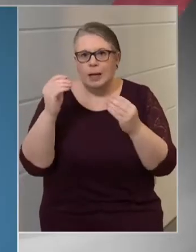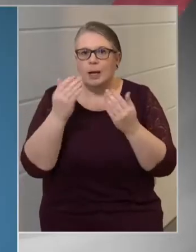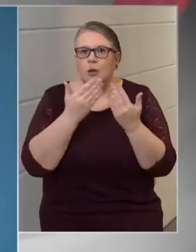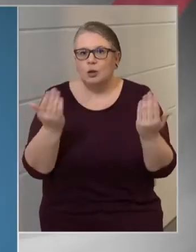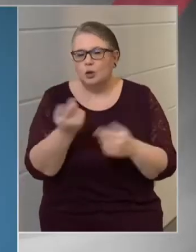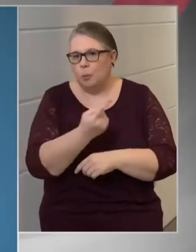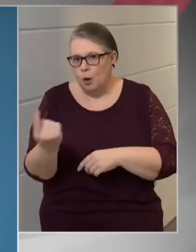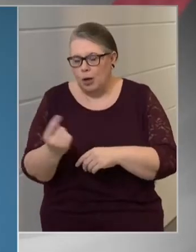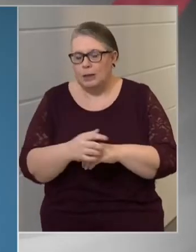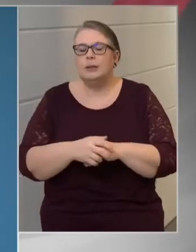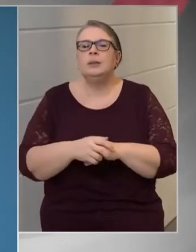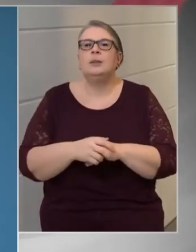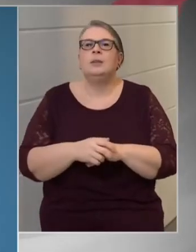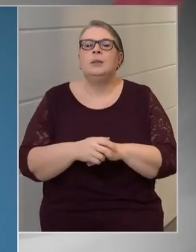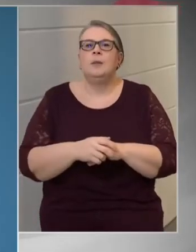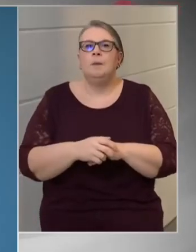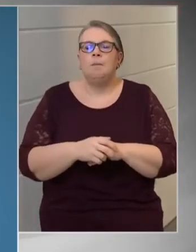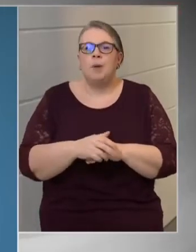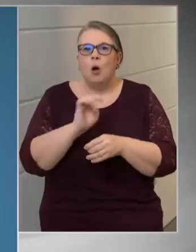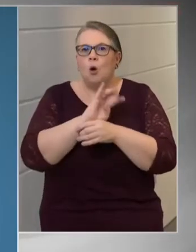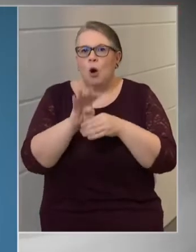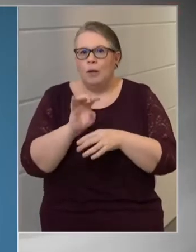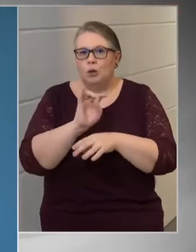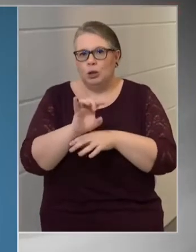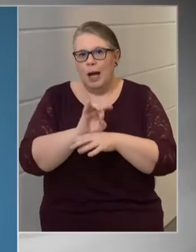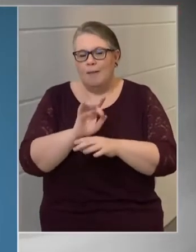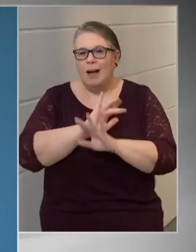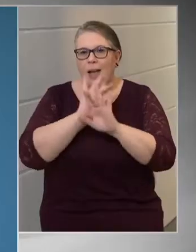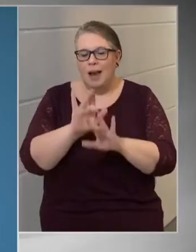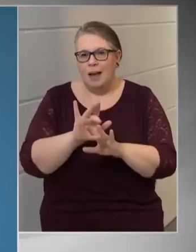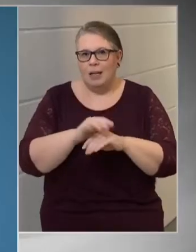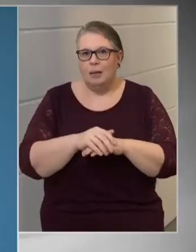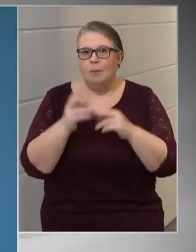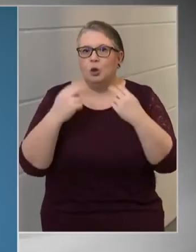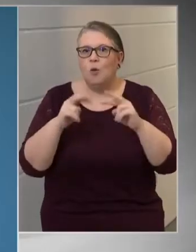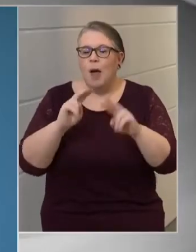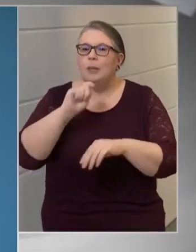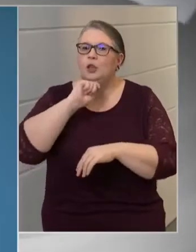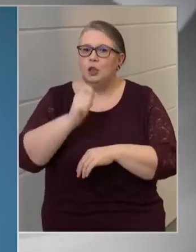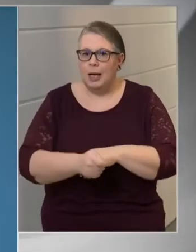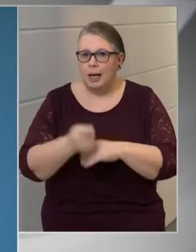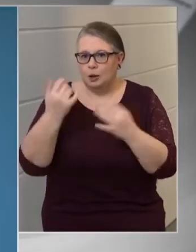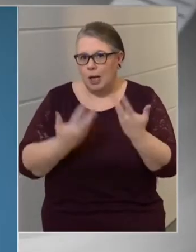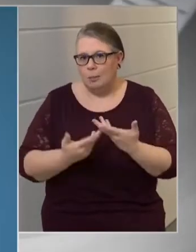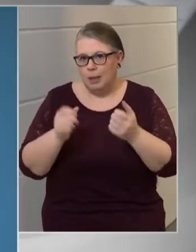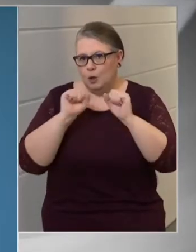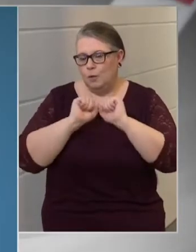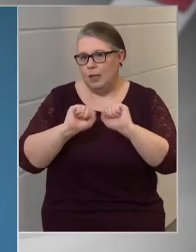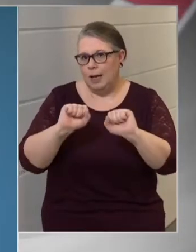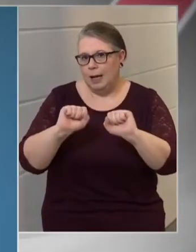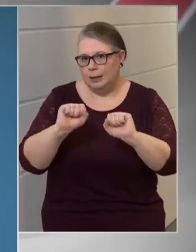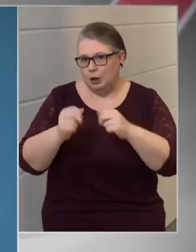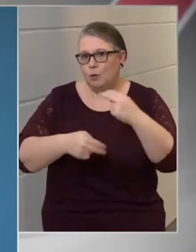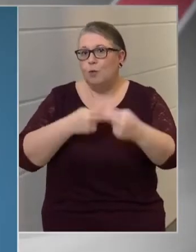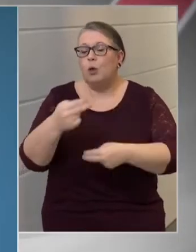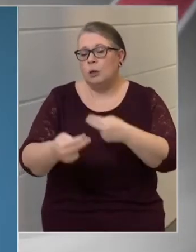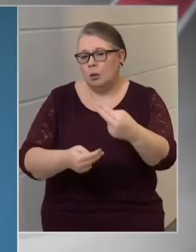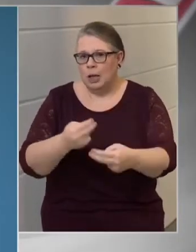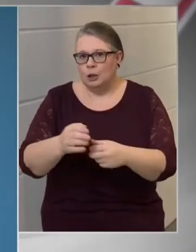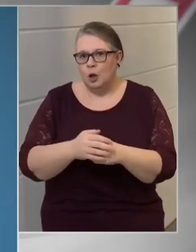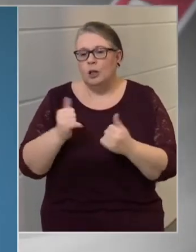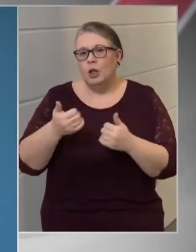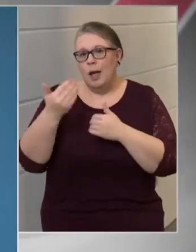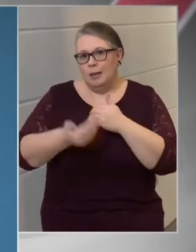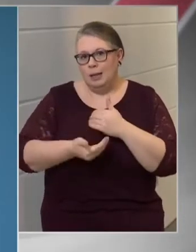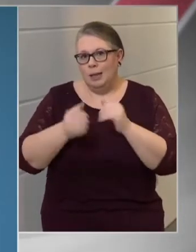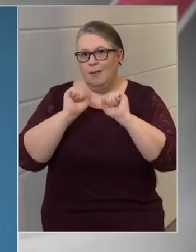köszöntöm Önöket! A koronavírus járvány elleni további sikeres és eredményes védekezésünk folytatása és